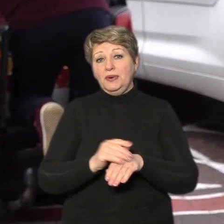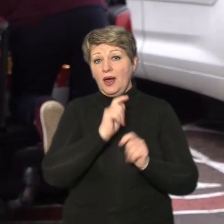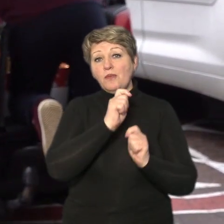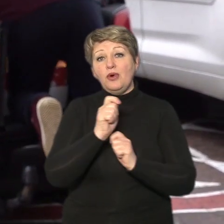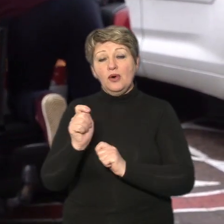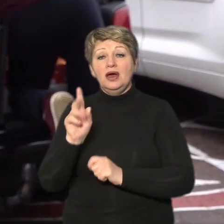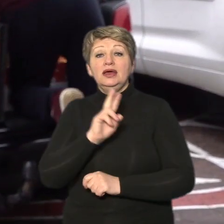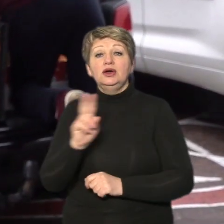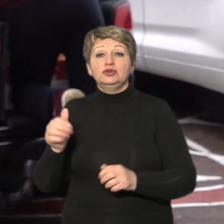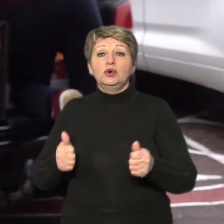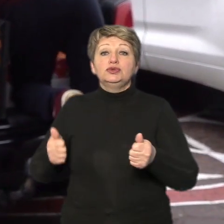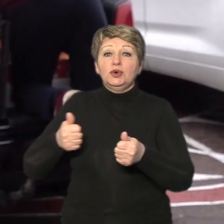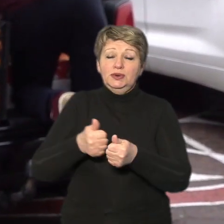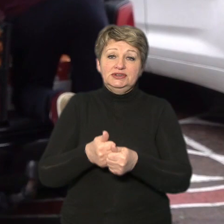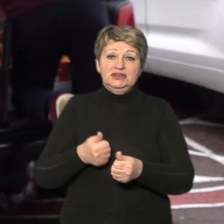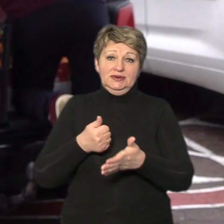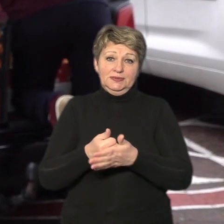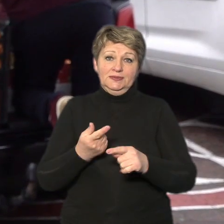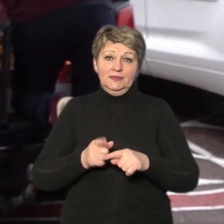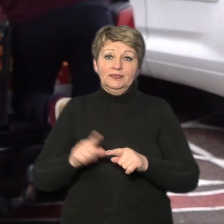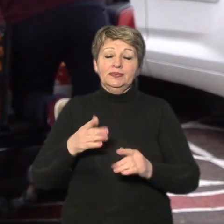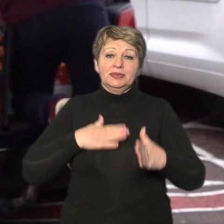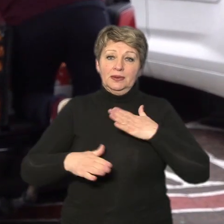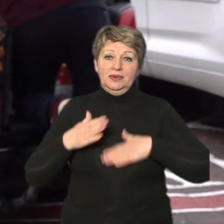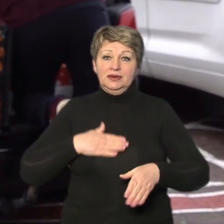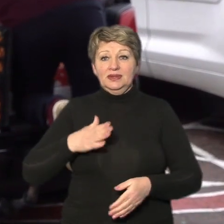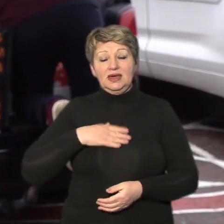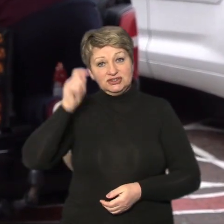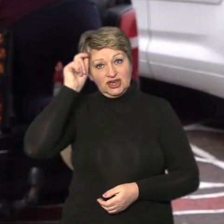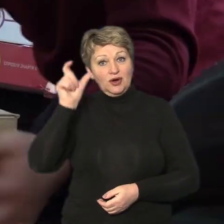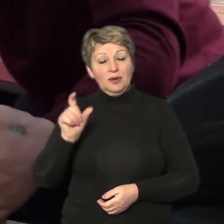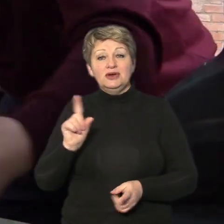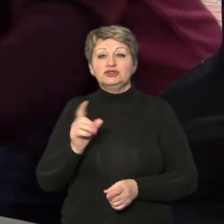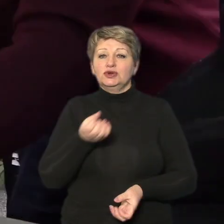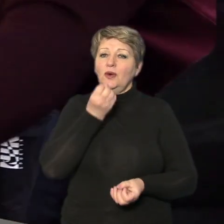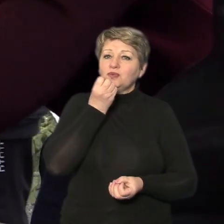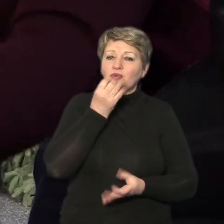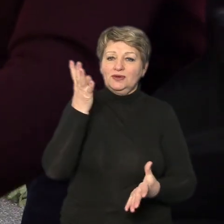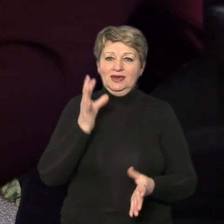долучається до того щоб все таки порадувати наших хлопців чимось добреньким солоденьким